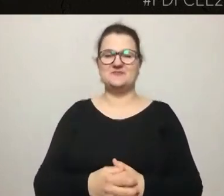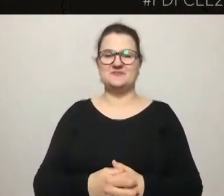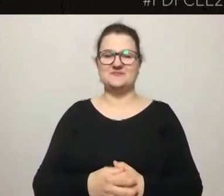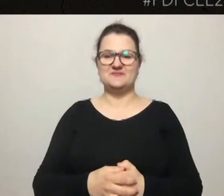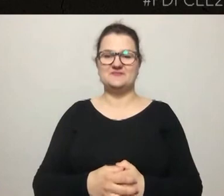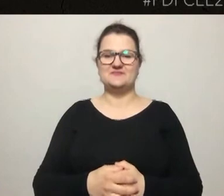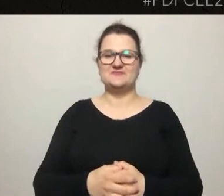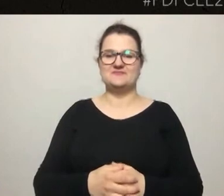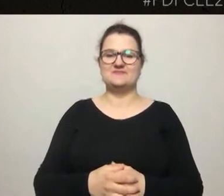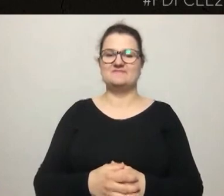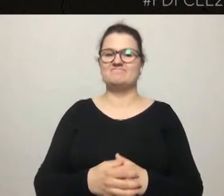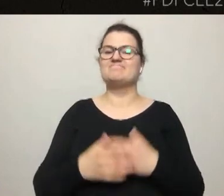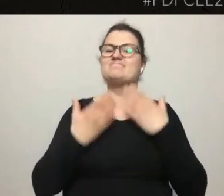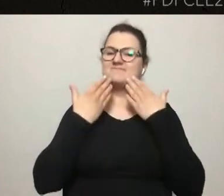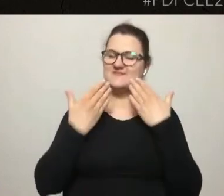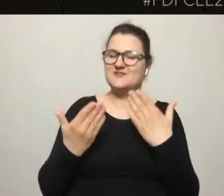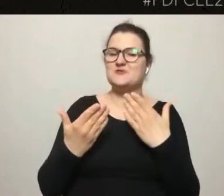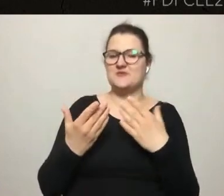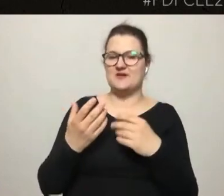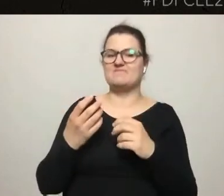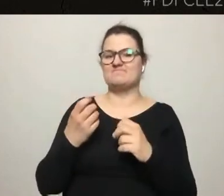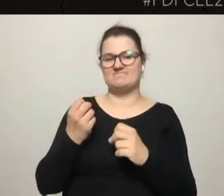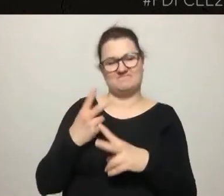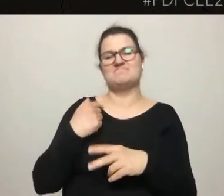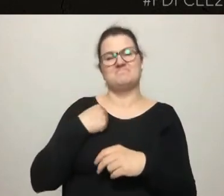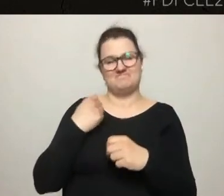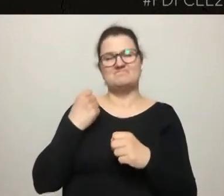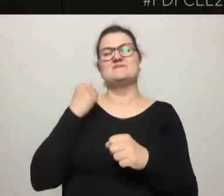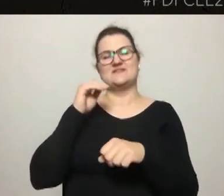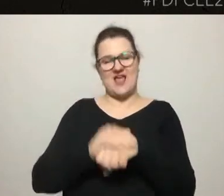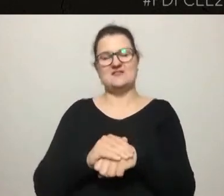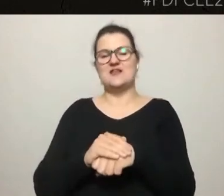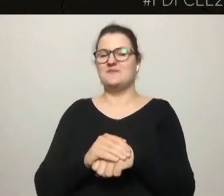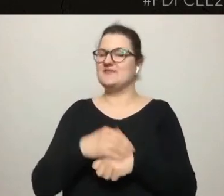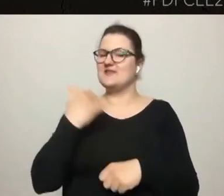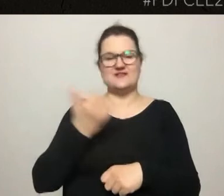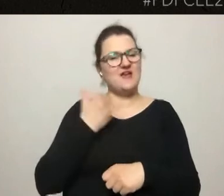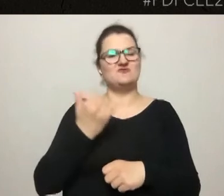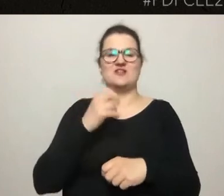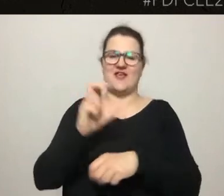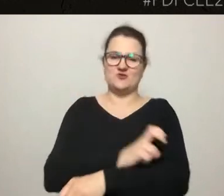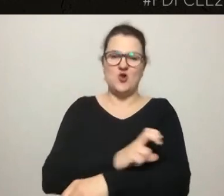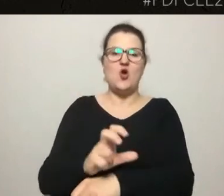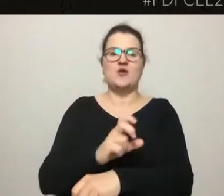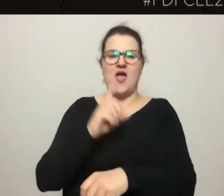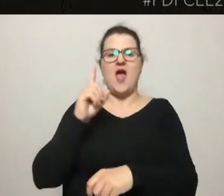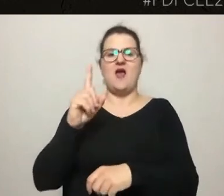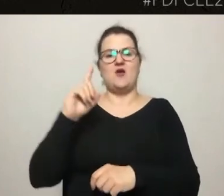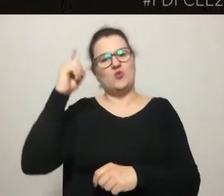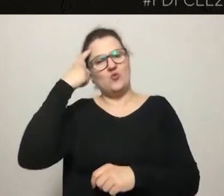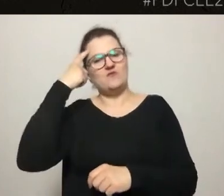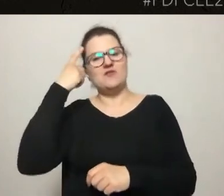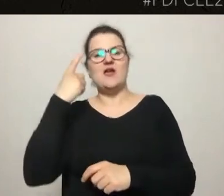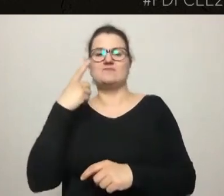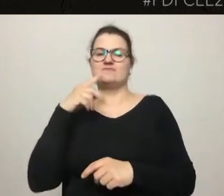Zdecydowanie zgadzam się z tym, że może nie zawsze technologia, ale przede wszystkim podejście samorządu do partycypacji może